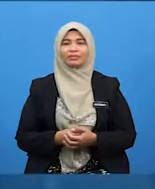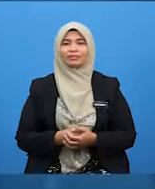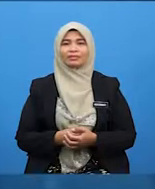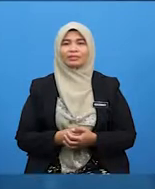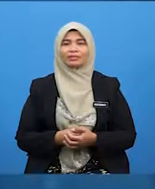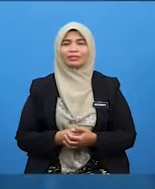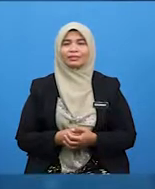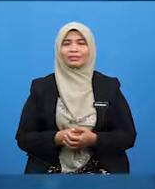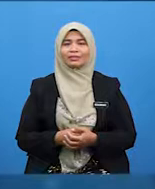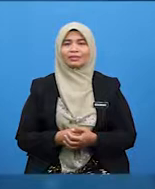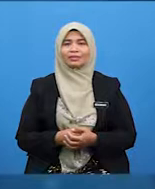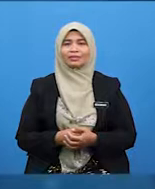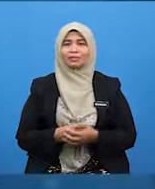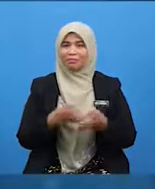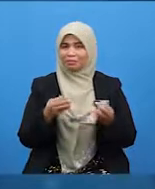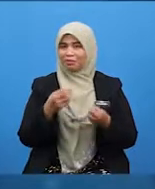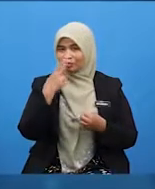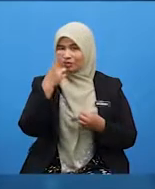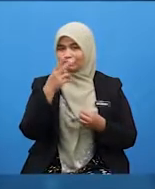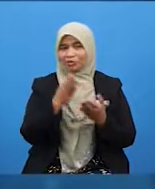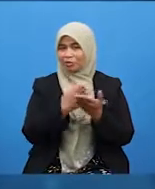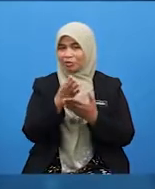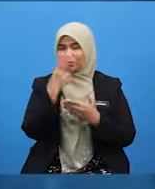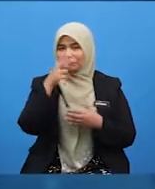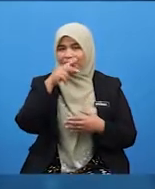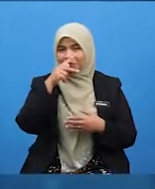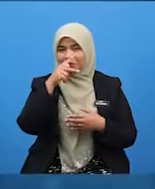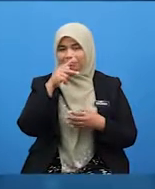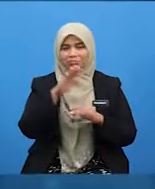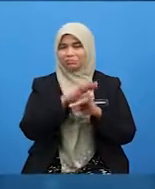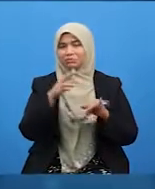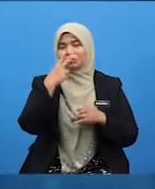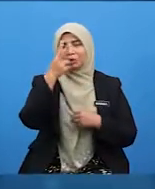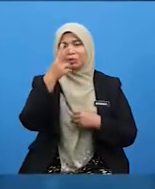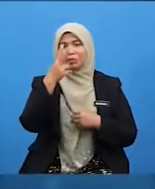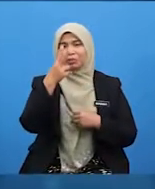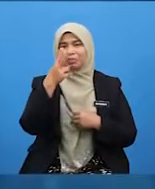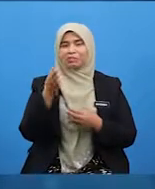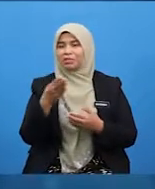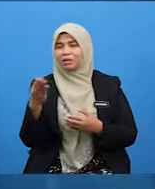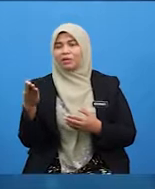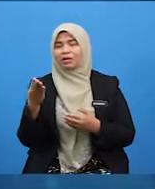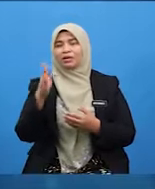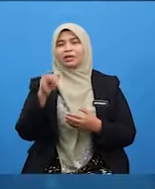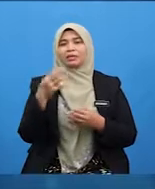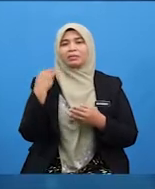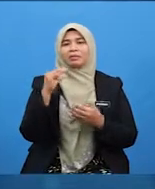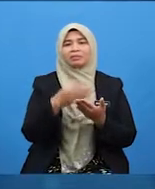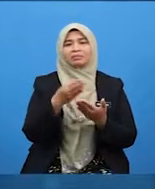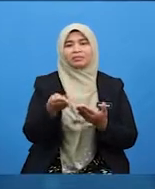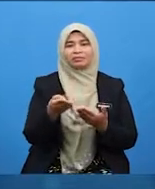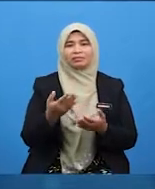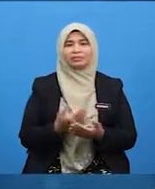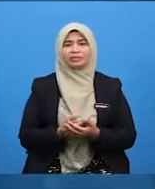nak teruskan menonton rancangan kartun tanpa mempedulikan barang-barang yang mereka